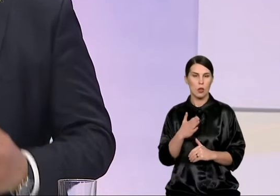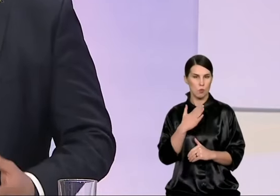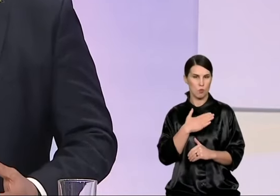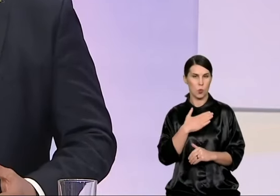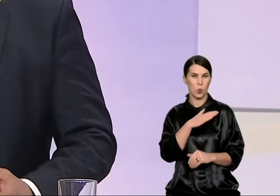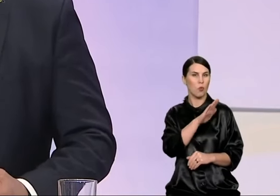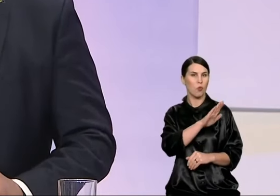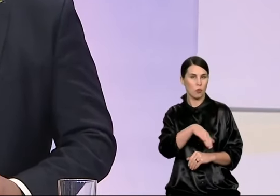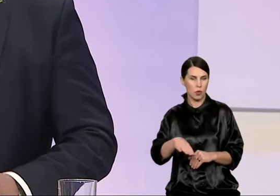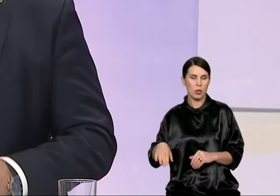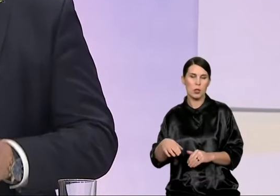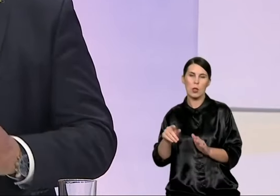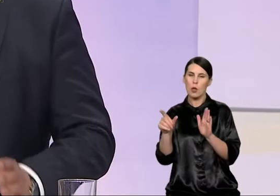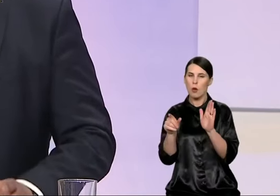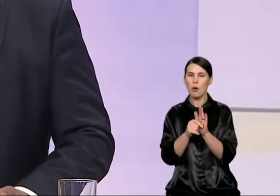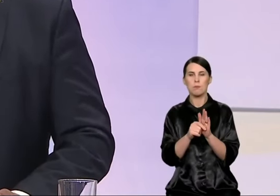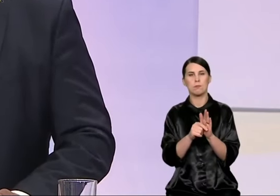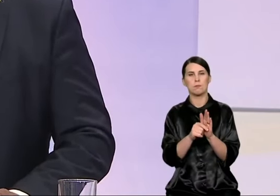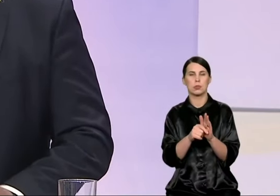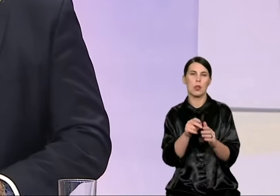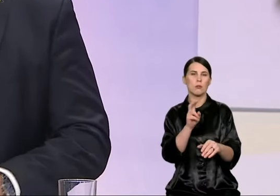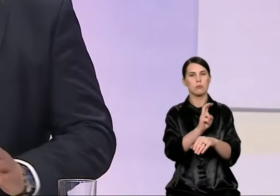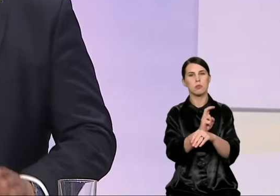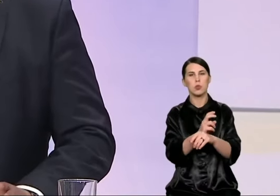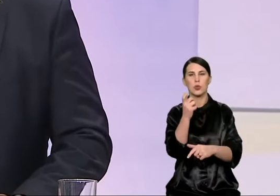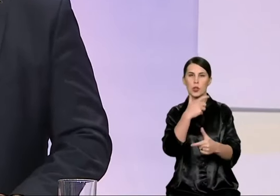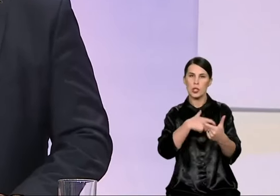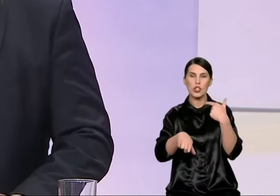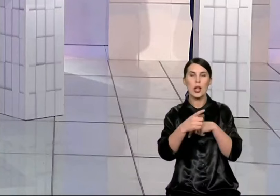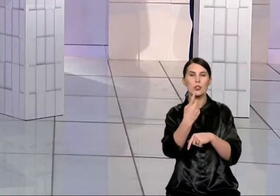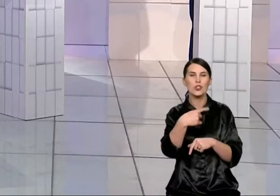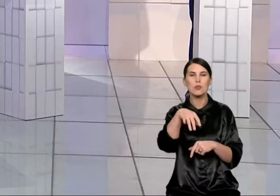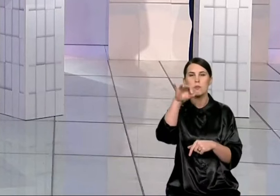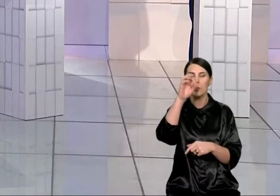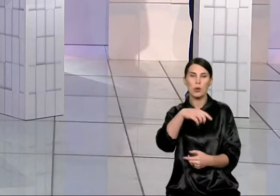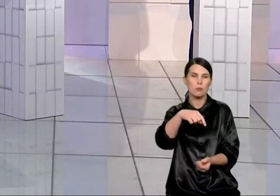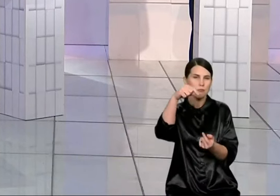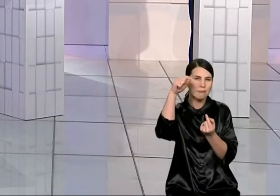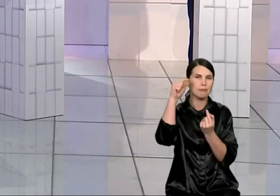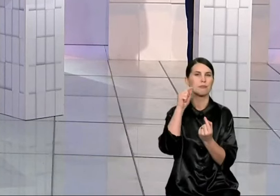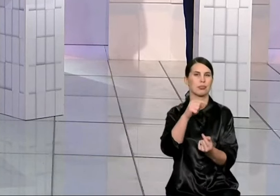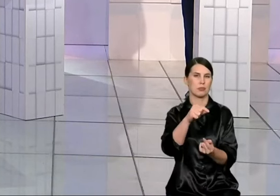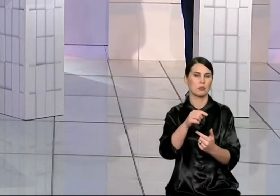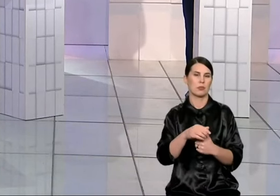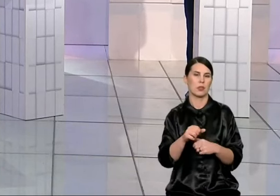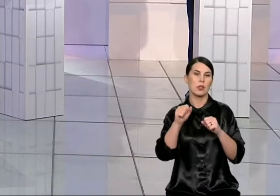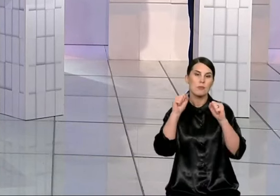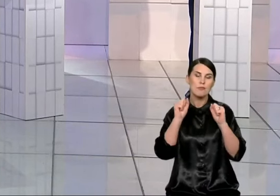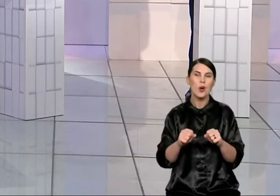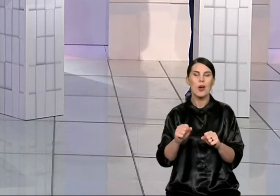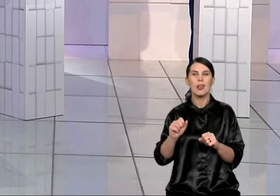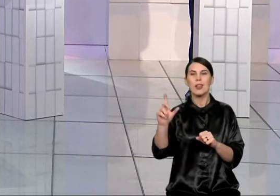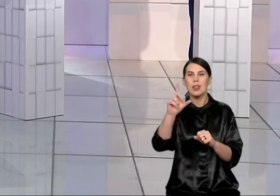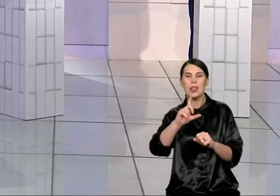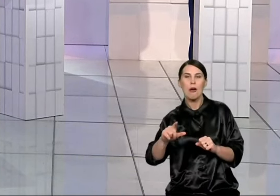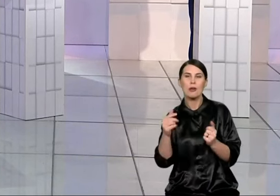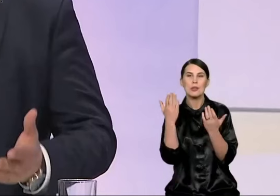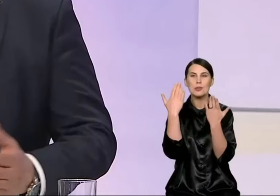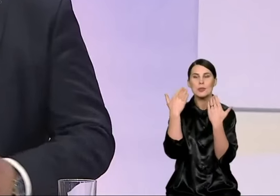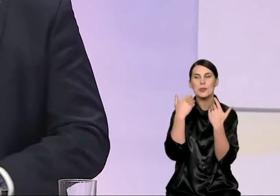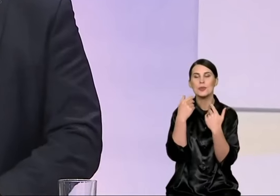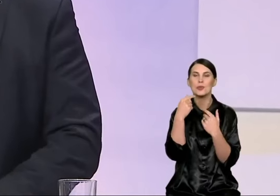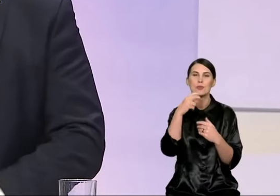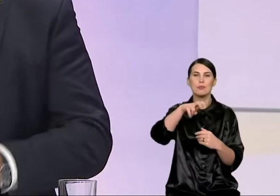auklėmi pritaikytose darželiuose. Tai yra tinkamose patalpose, sutinkama aplinka, kur gali saugiai išėjti į kiemą, kur gali,